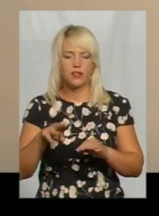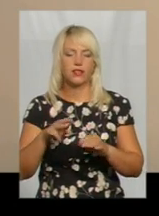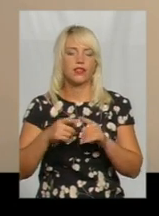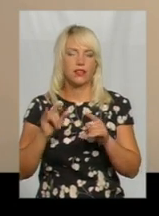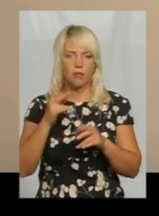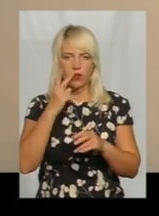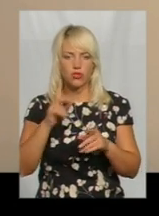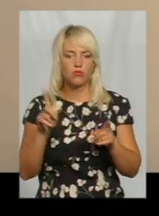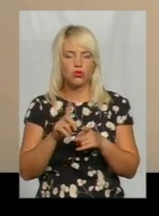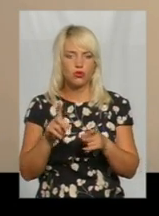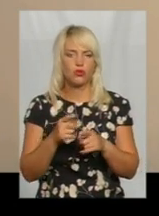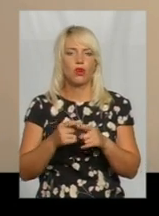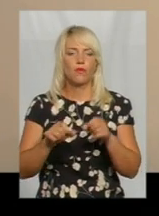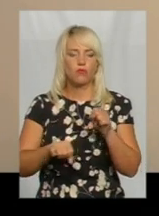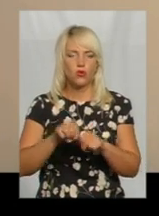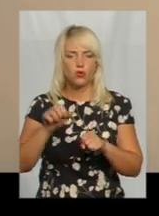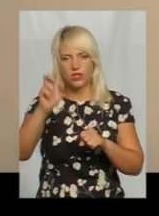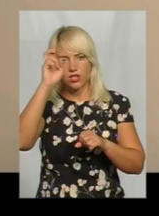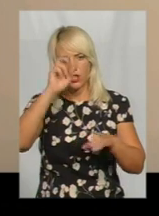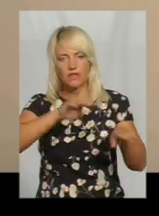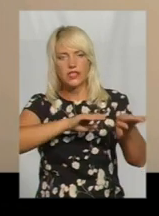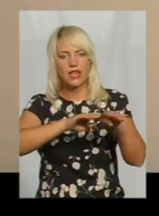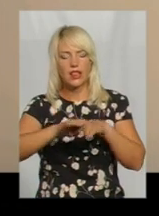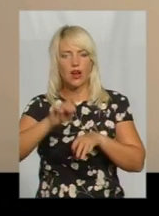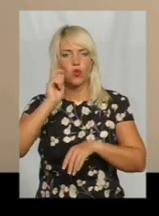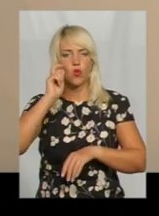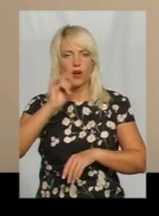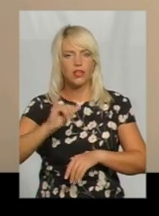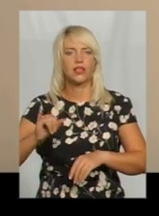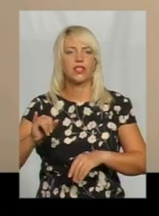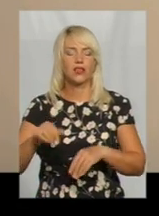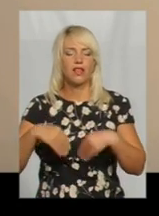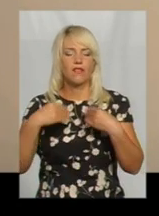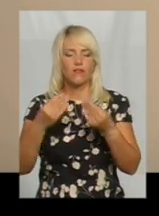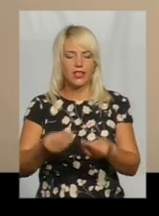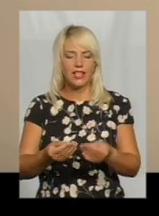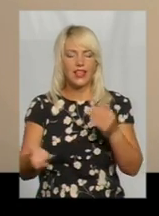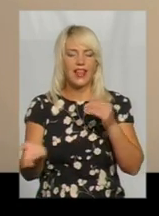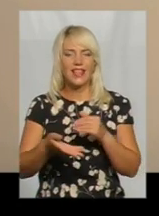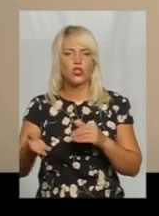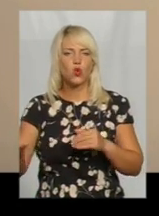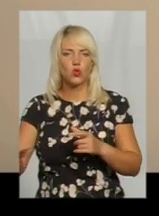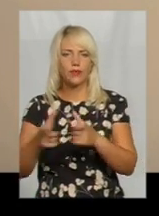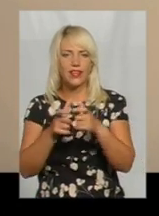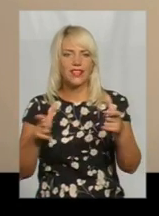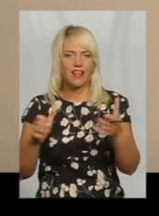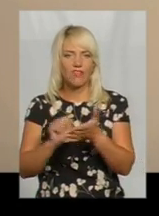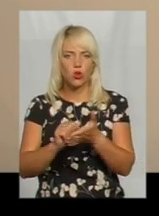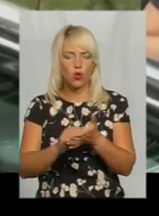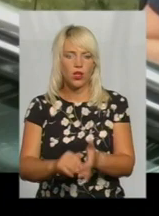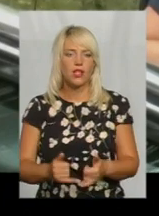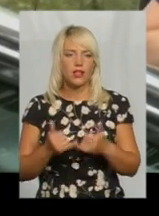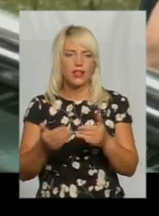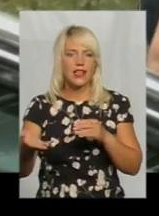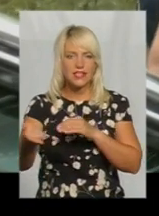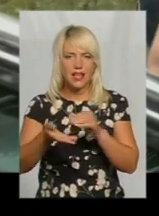дорожнього руху, порушують державні стандарти України, а тому видали лісрубний квиток для зрізки даних дерев.